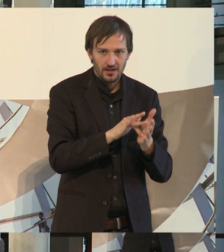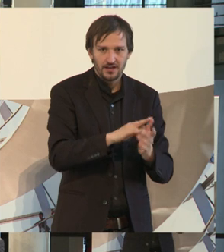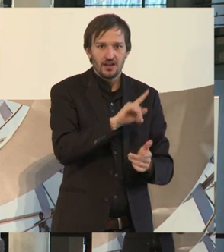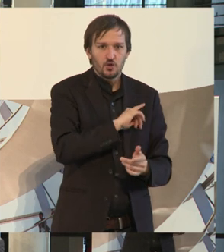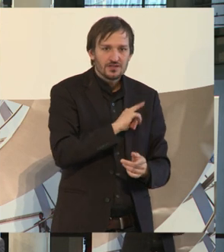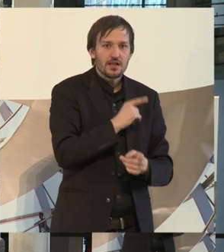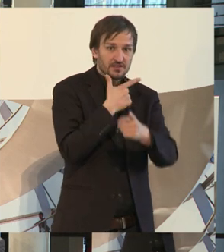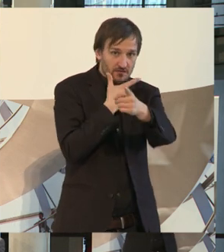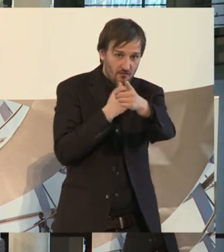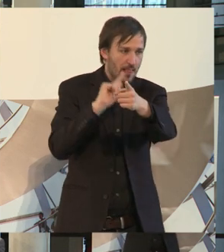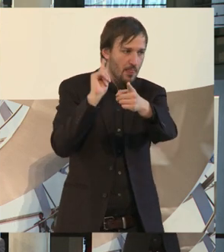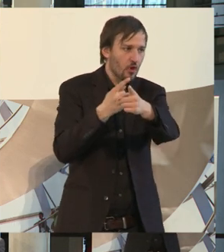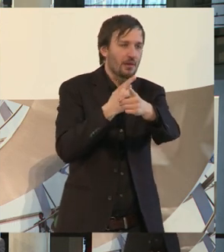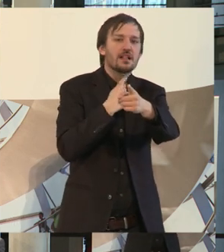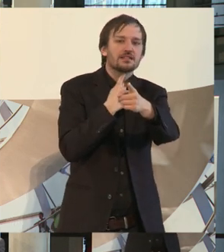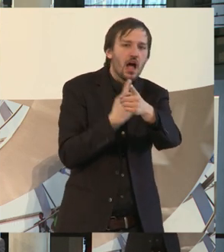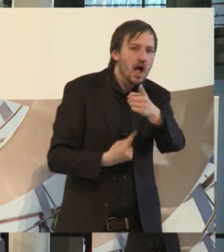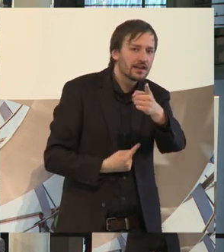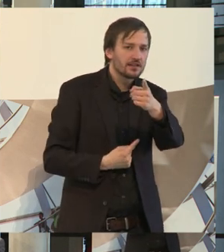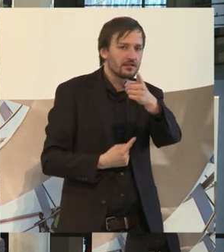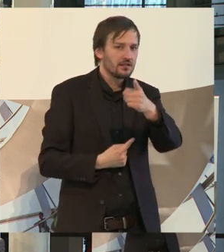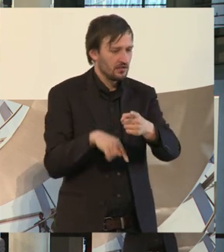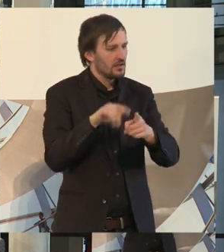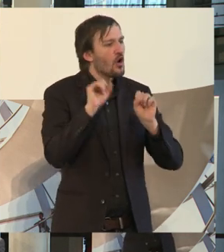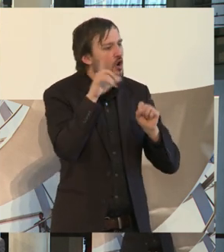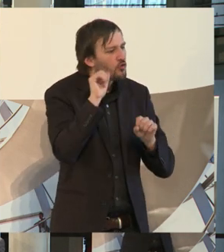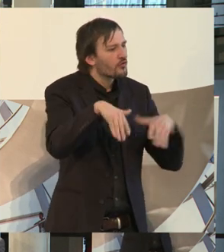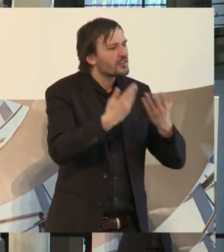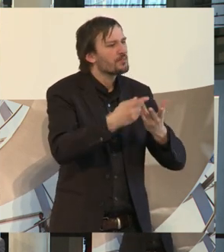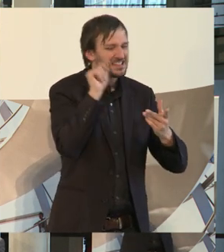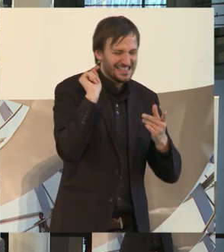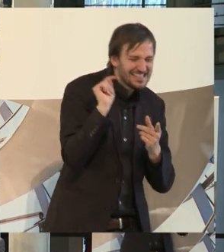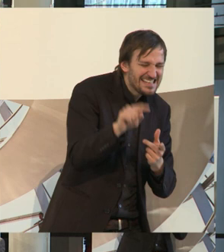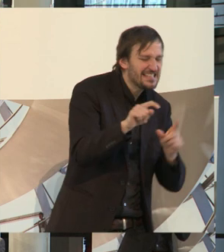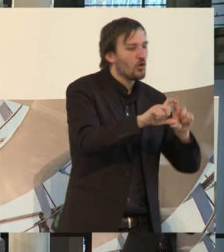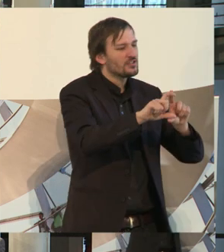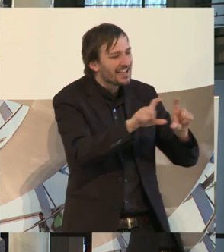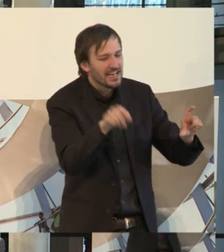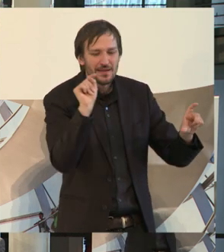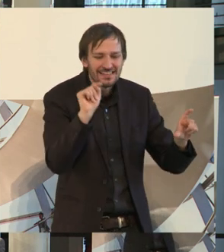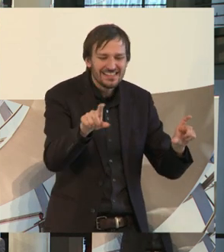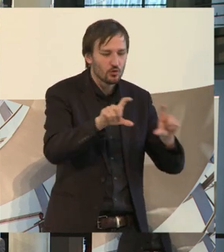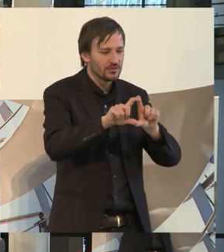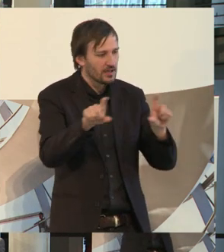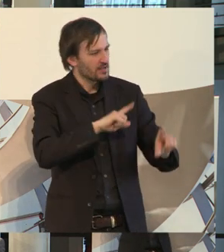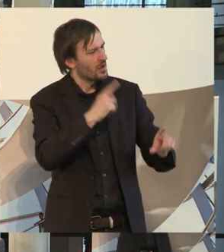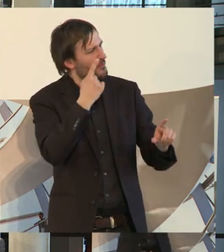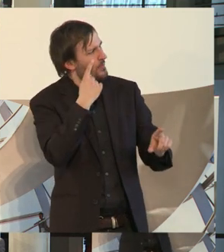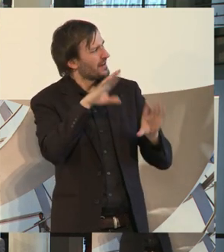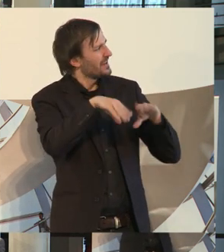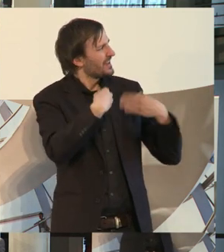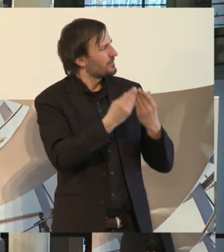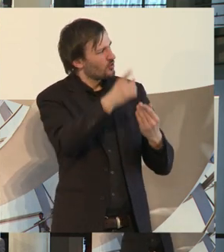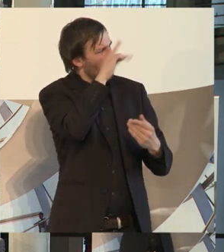immer von den Unternehmen gesprochen und ich vertrete ja mittlerweile rund 800 Unternehmerinnen und Unternehmer in der